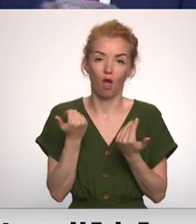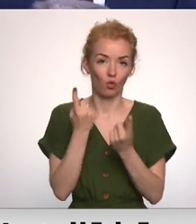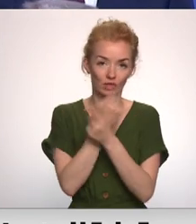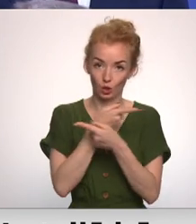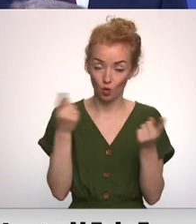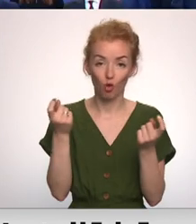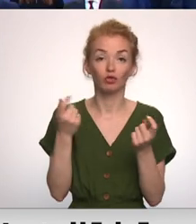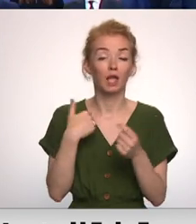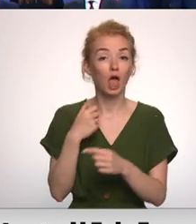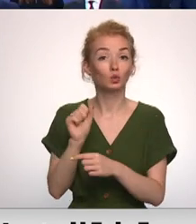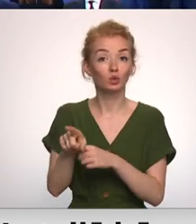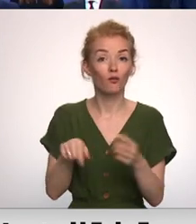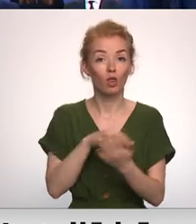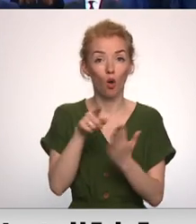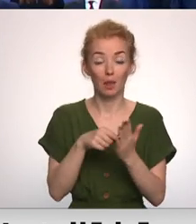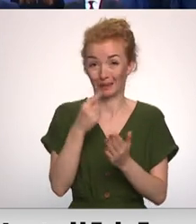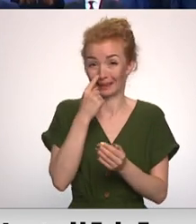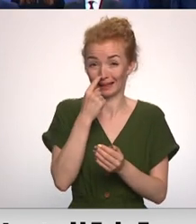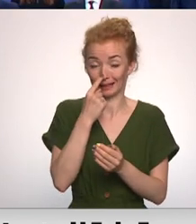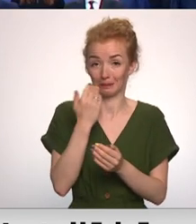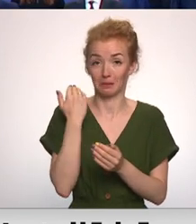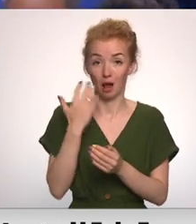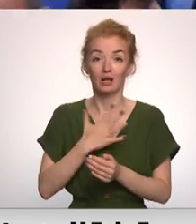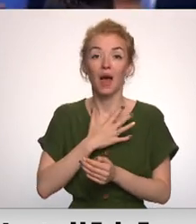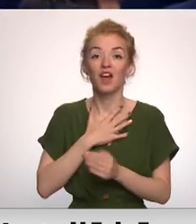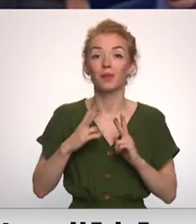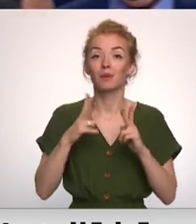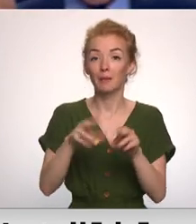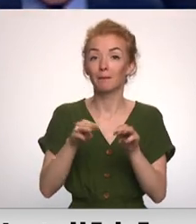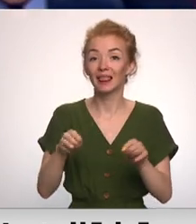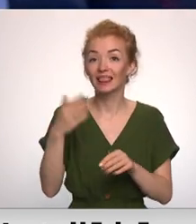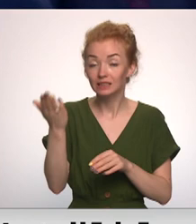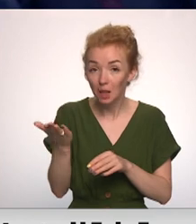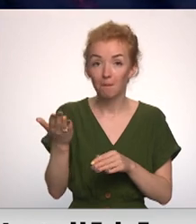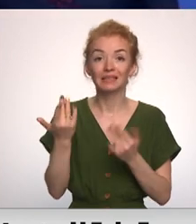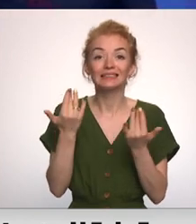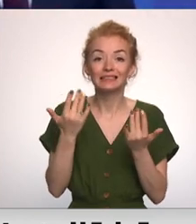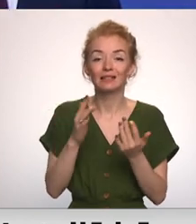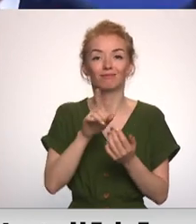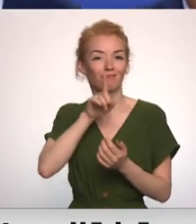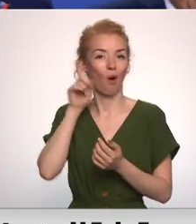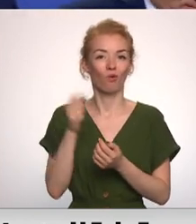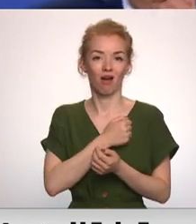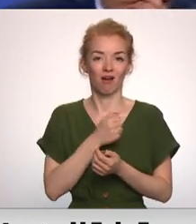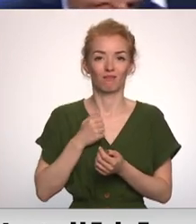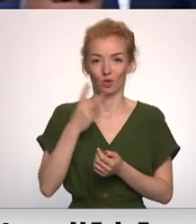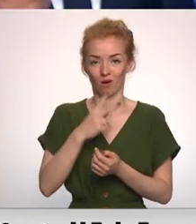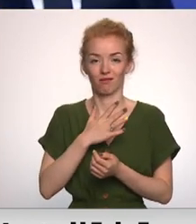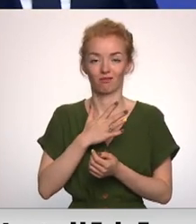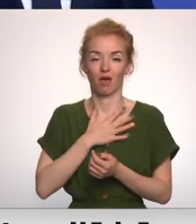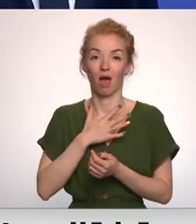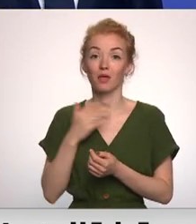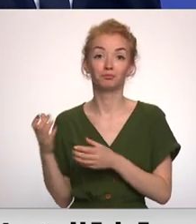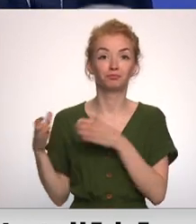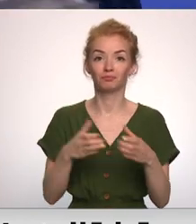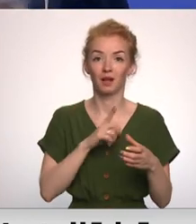uzdevu šo jautājumu arī tikko presa konferencē Kanādas prēmjeram. Cik jaunu Kanādas karavītu mēs šeit Latvijā varam gadīt un lūk,